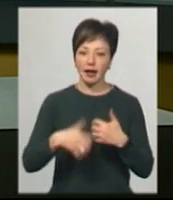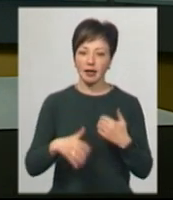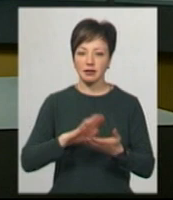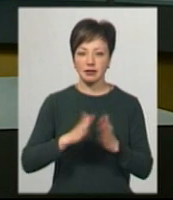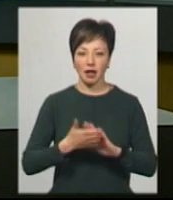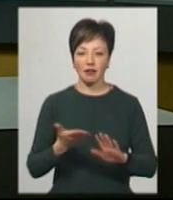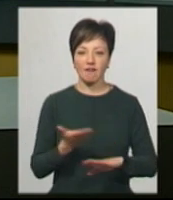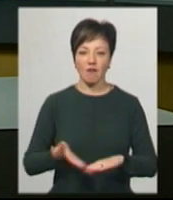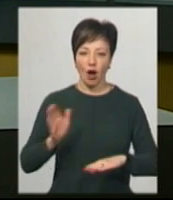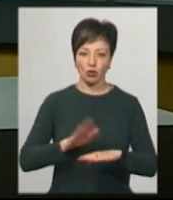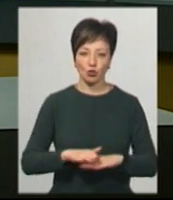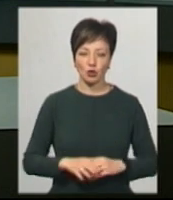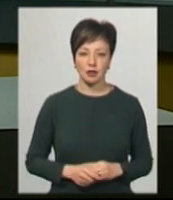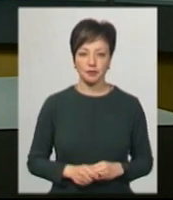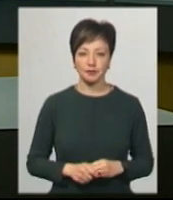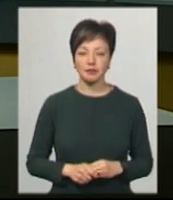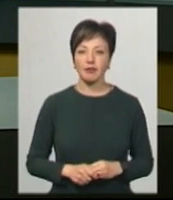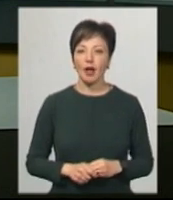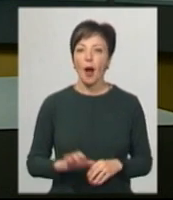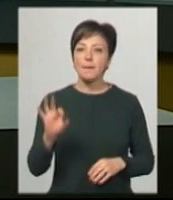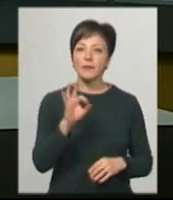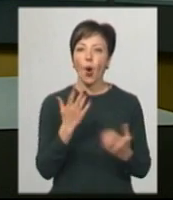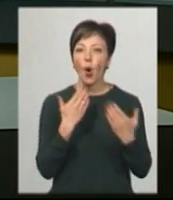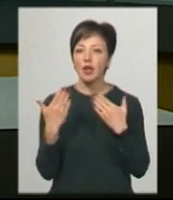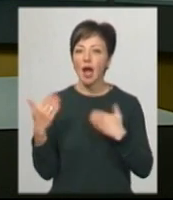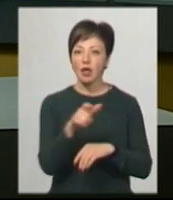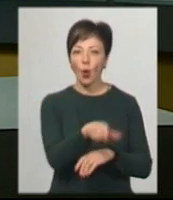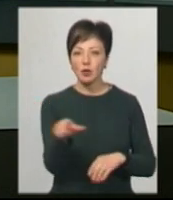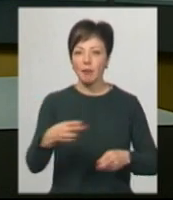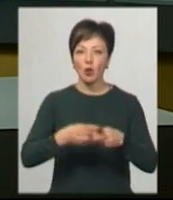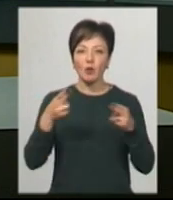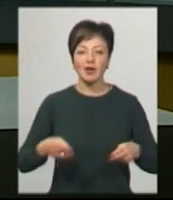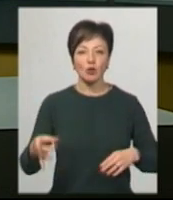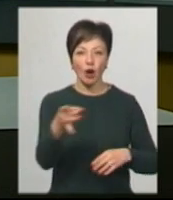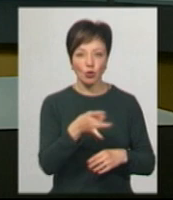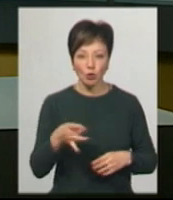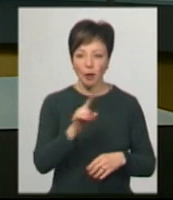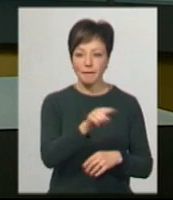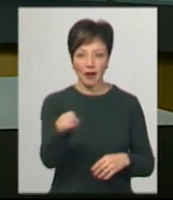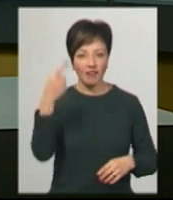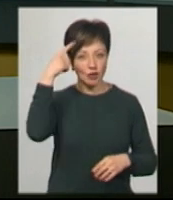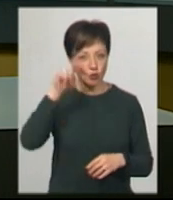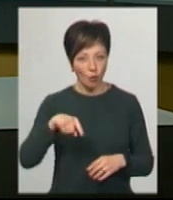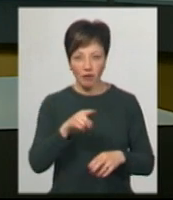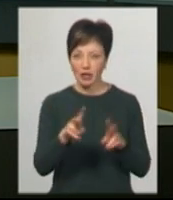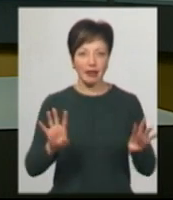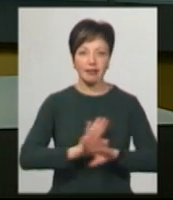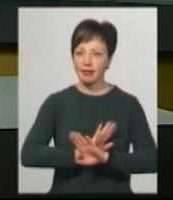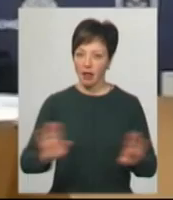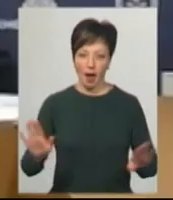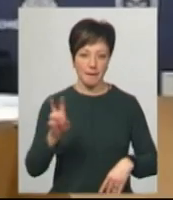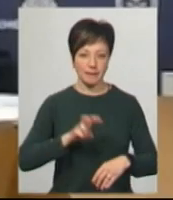важкості, додає Оксана Ситницька. Стосовно контактних осіб з Донецького району, то про них відомо, що вони не медики.